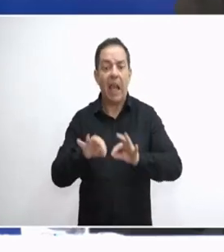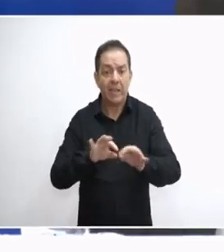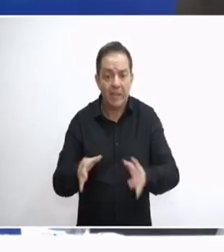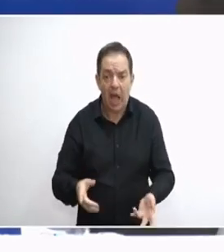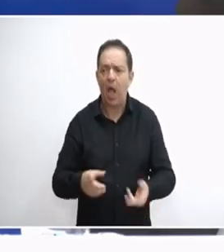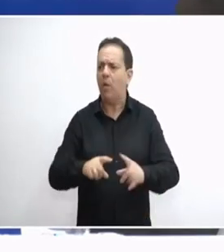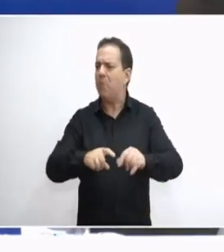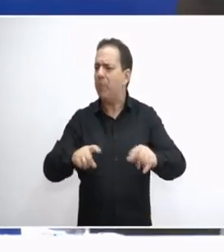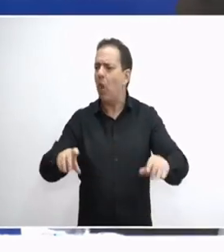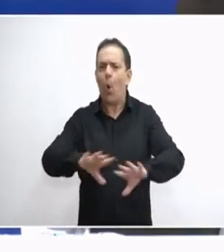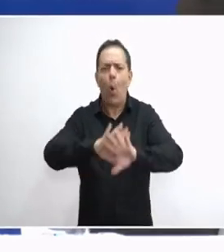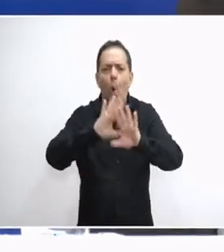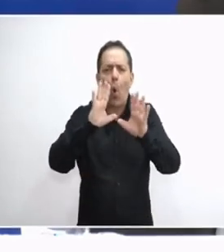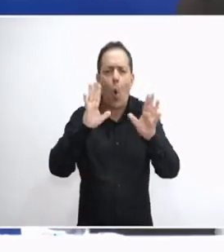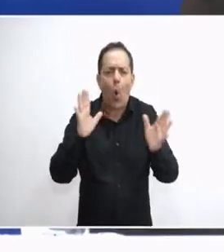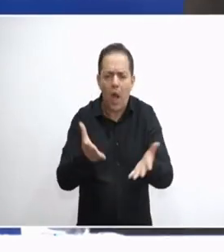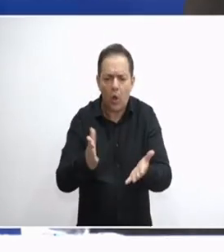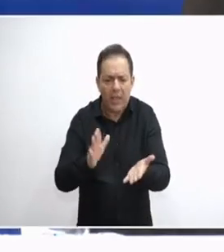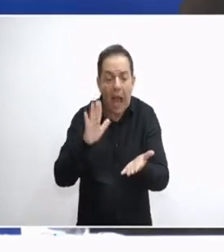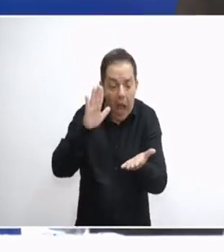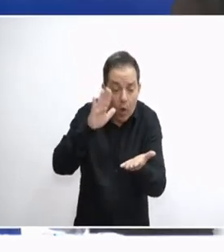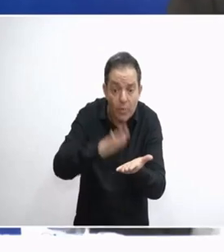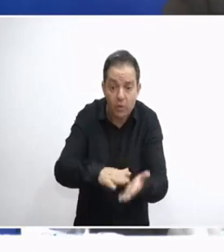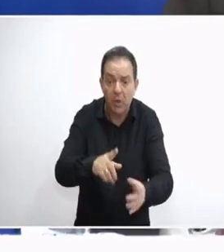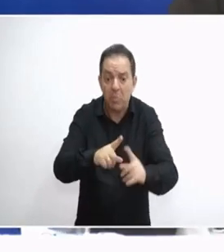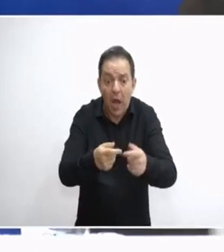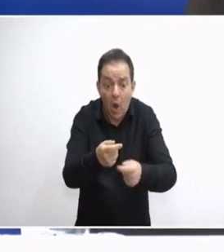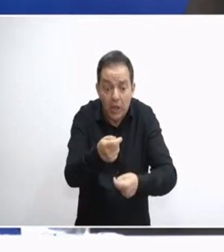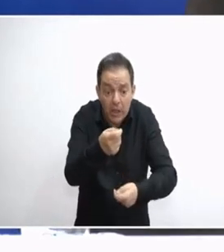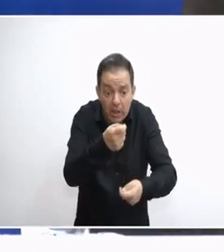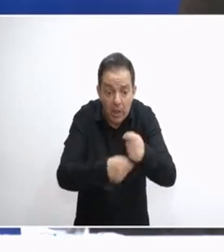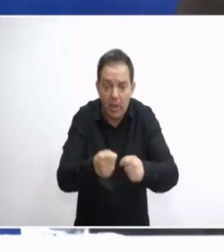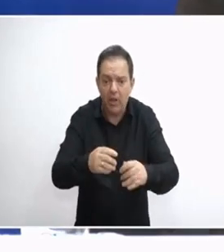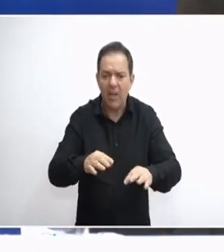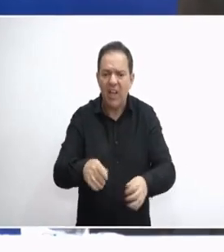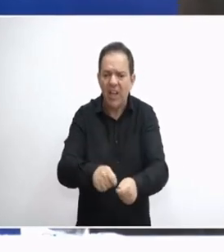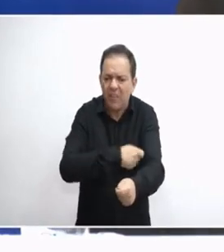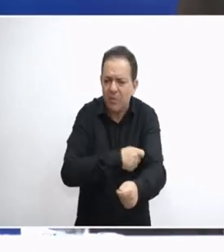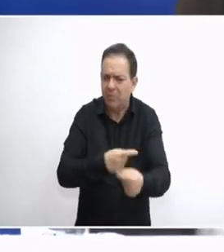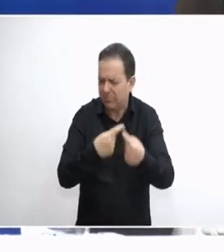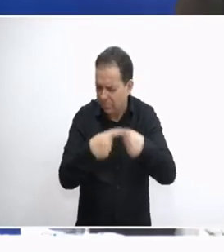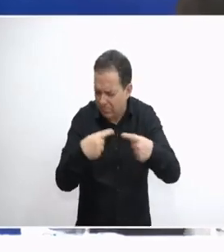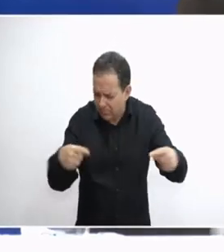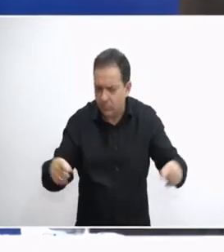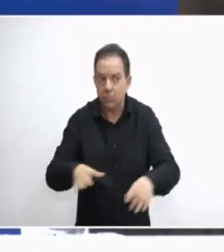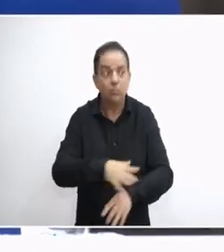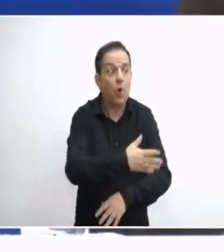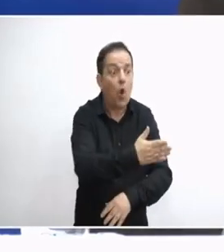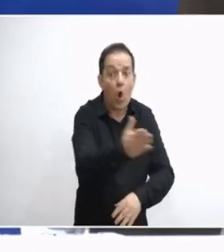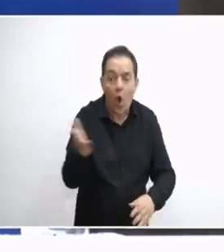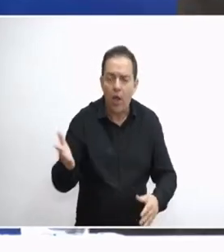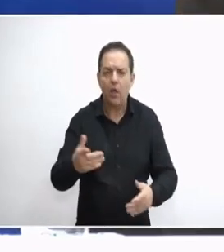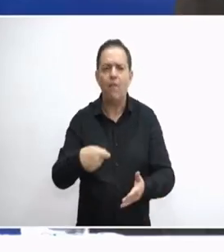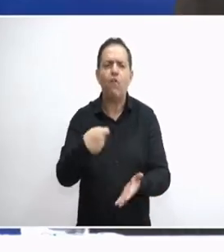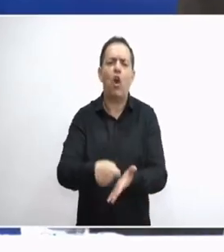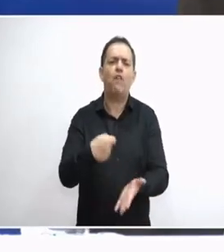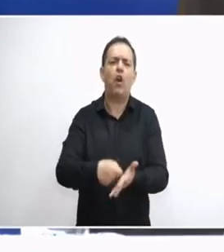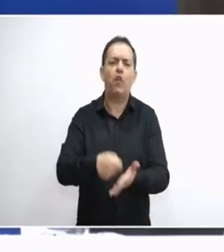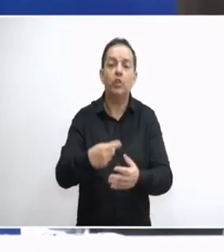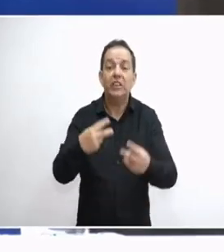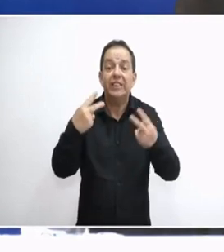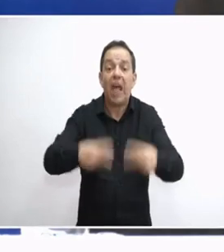μας, στα πάντα. Ό,τι ακουμπήσουμε, ό,τι αγοράσουμε, στα εφάσματά μας, στα πάντα. Ό,τι υπάρχει γύρω μας είναι φορολογημένο με